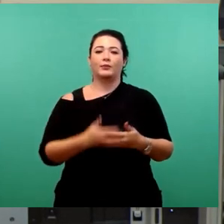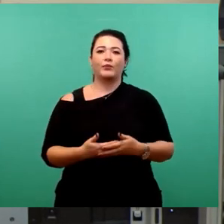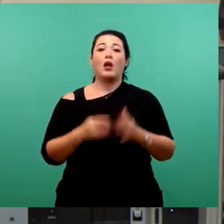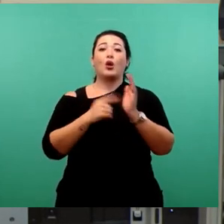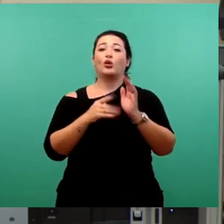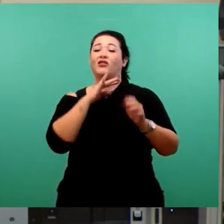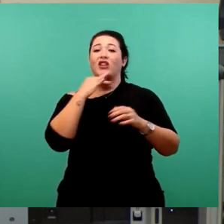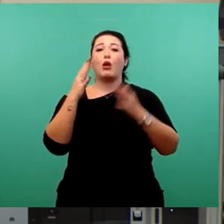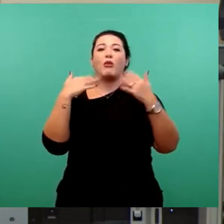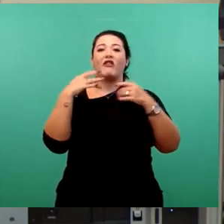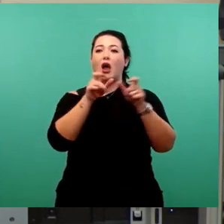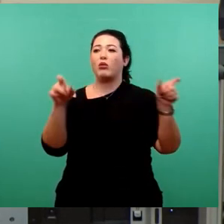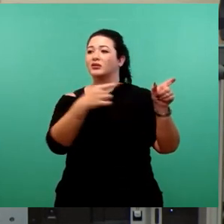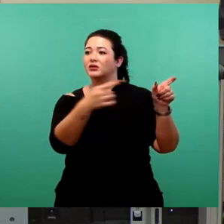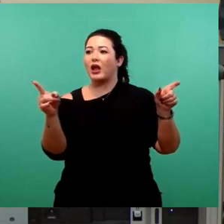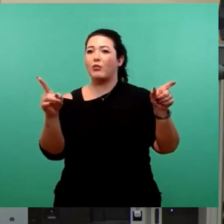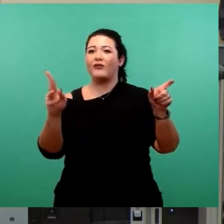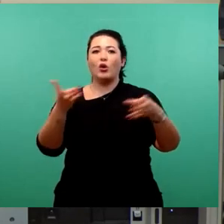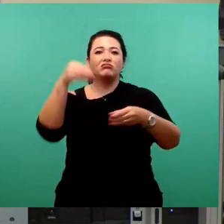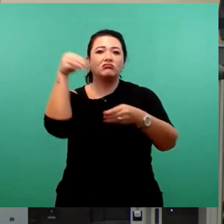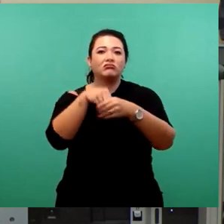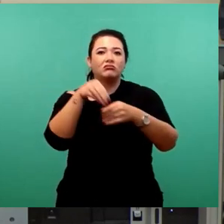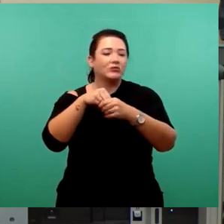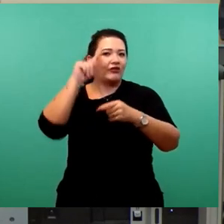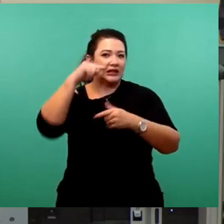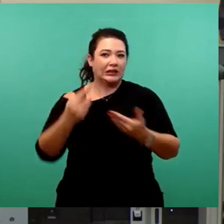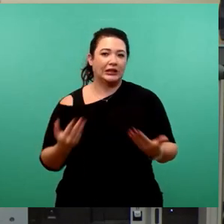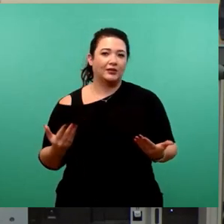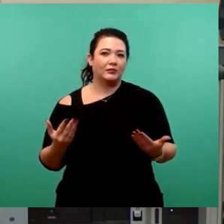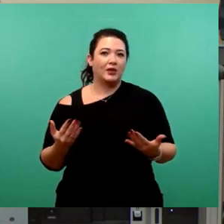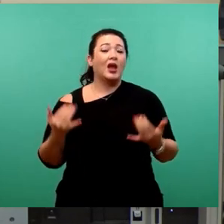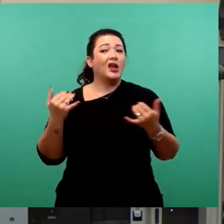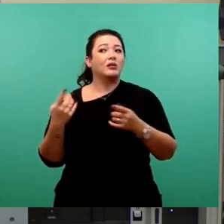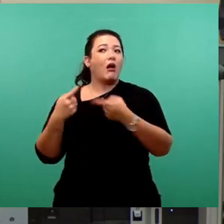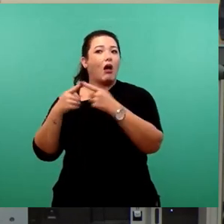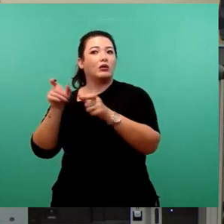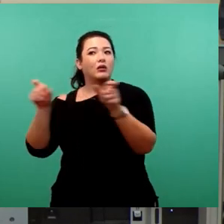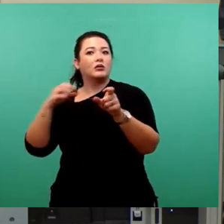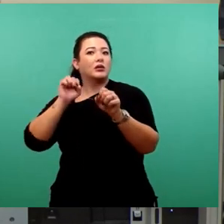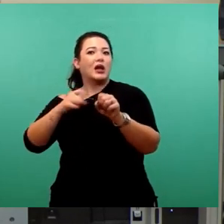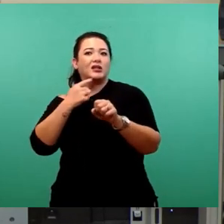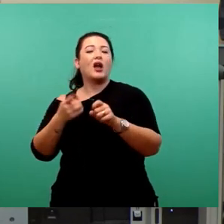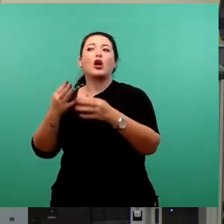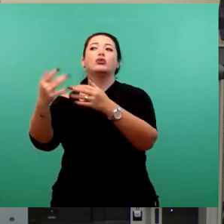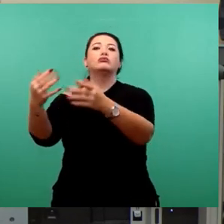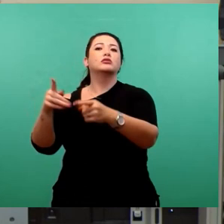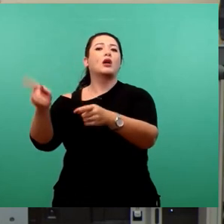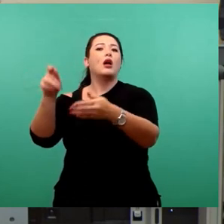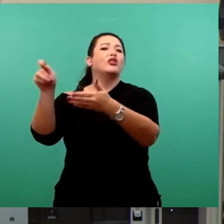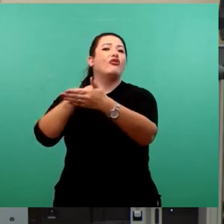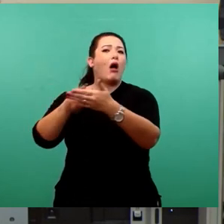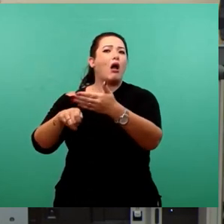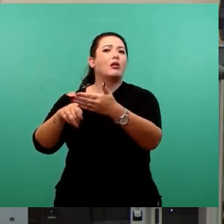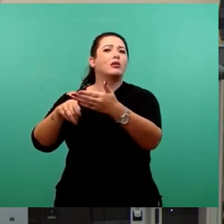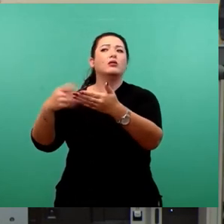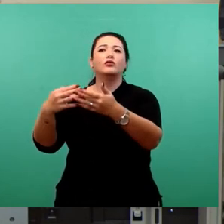nicht wussten, was ist. Jetzt kommt das Argument und kann sagen, na ja, später sind die Leute gewählt worden, dann kann das ja auch mal geändert werden, da sind sie